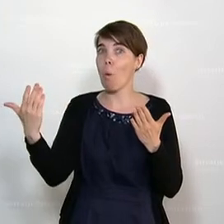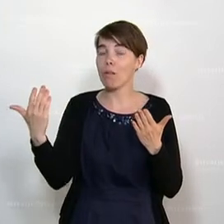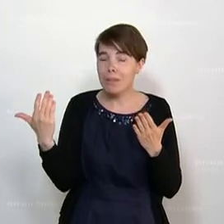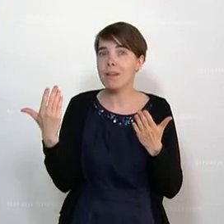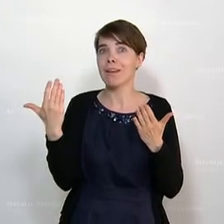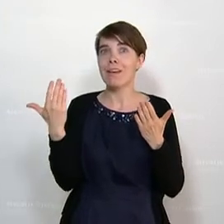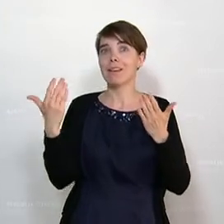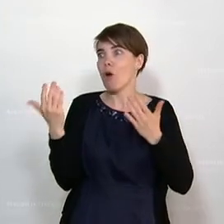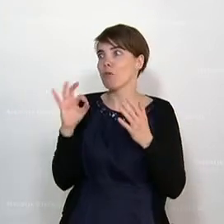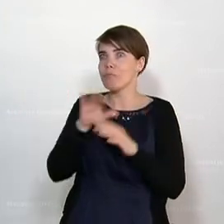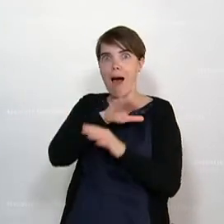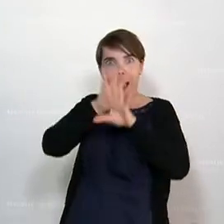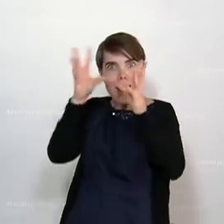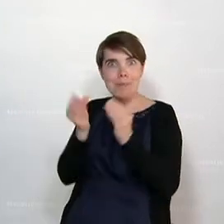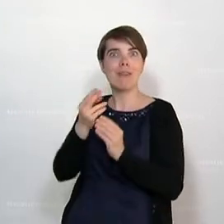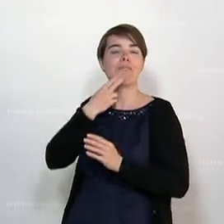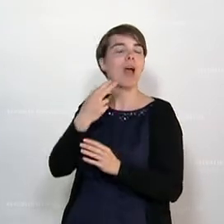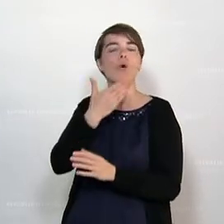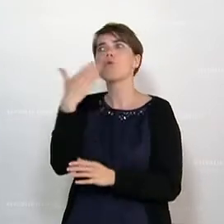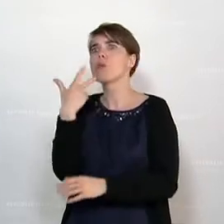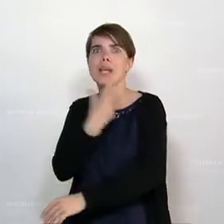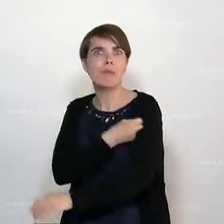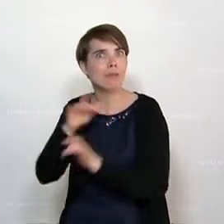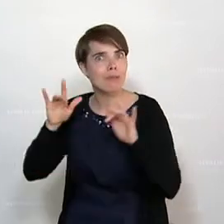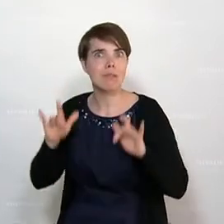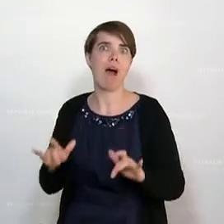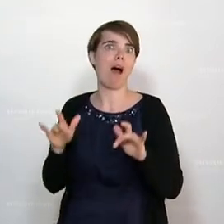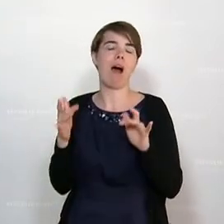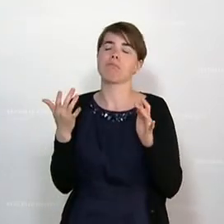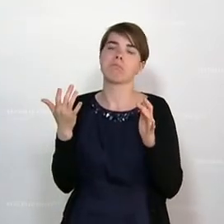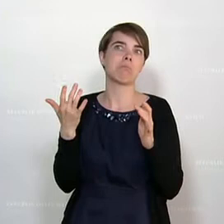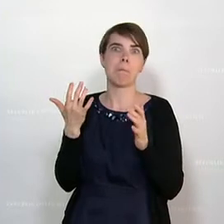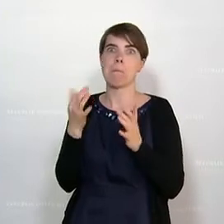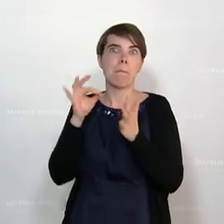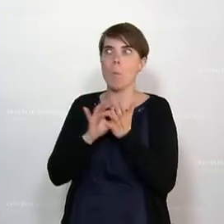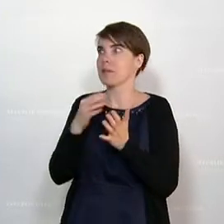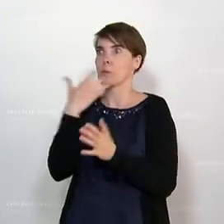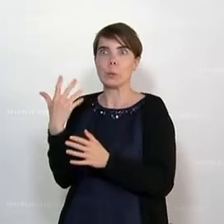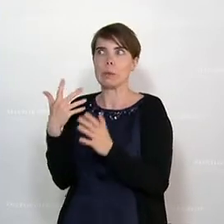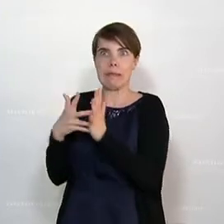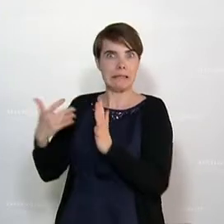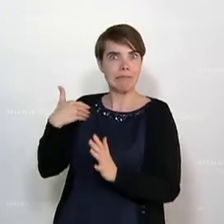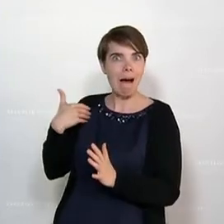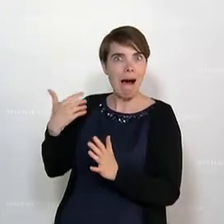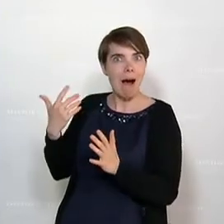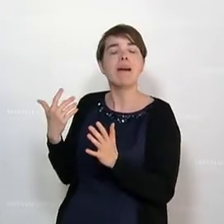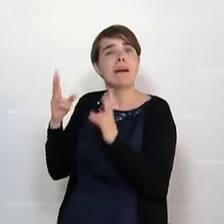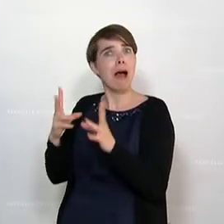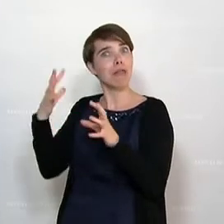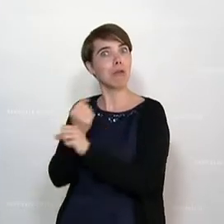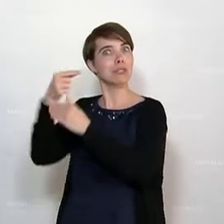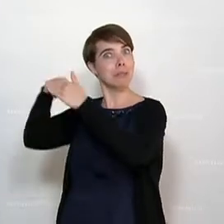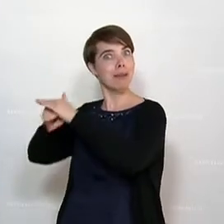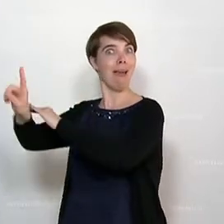und das bedeutet eben auch für jene Menschen, die nicht geimpft sind, die eben gerade in diesem Moment nicht getestet sind, dass sie teilnehmen können.